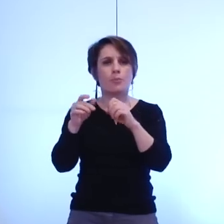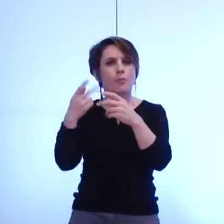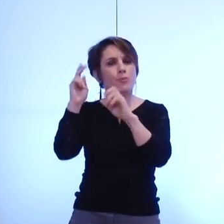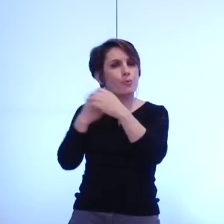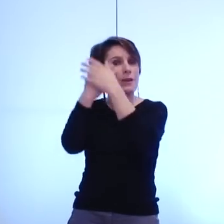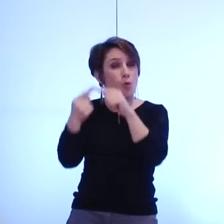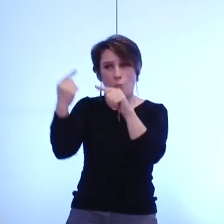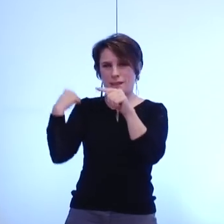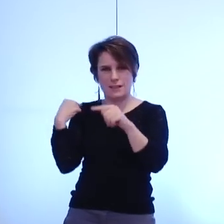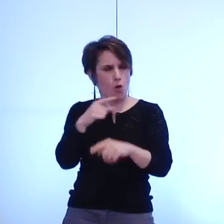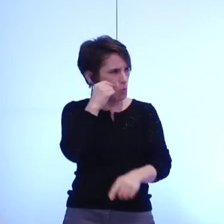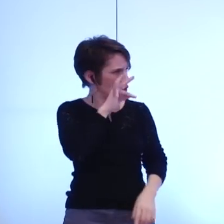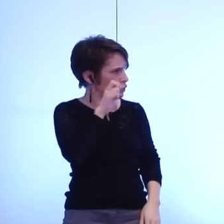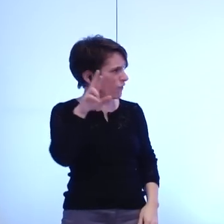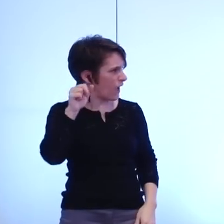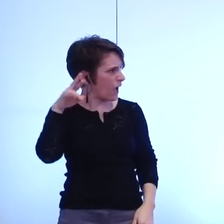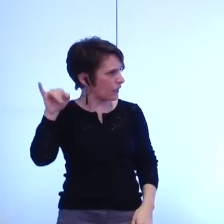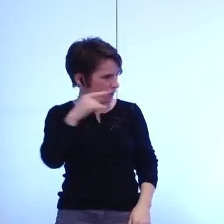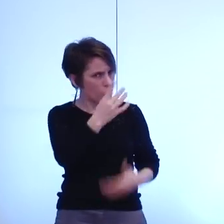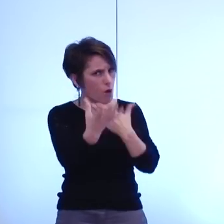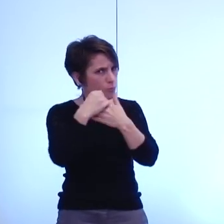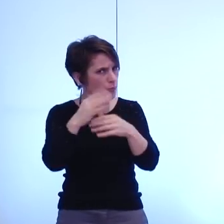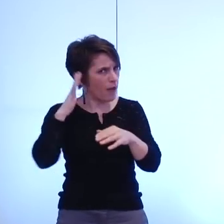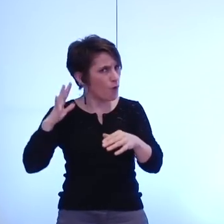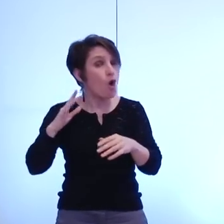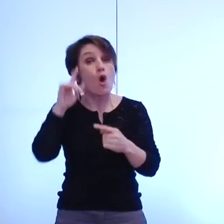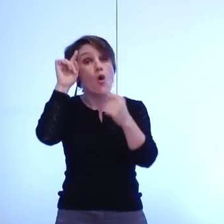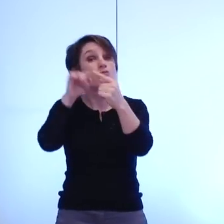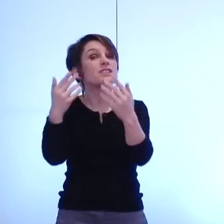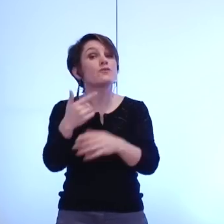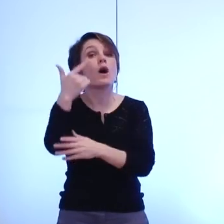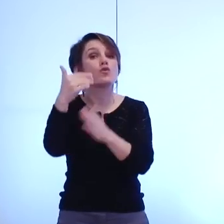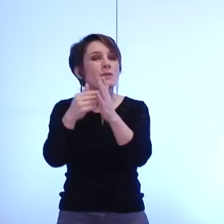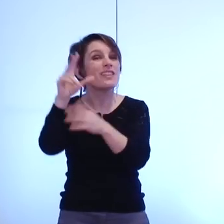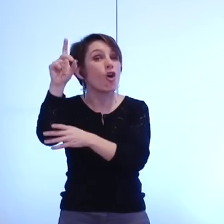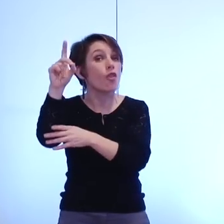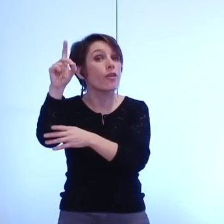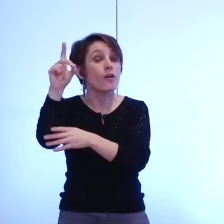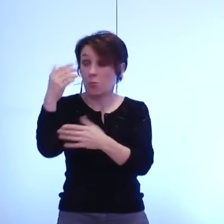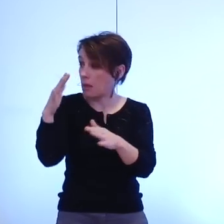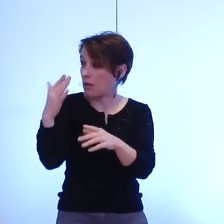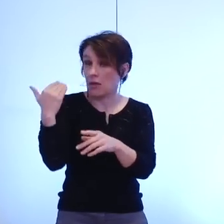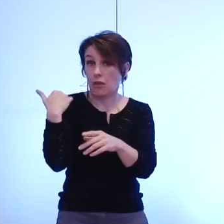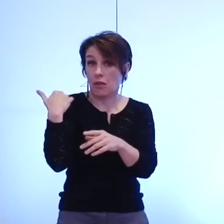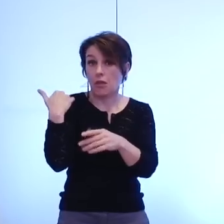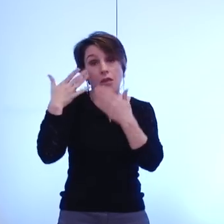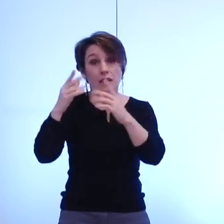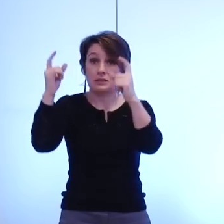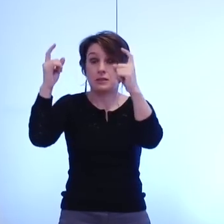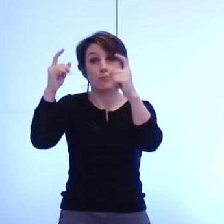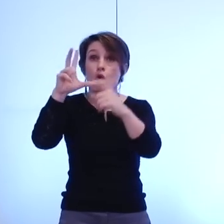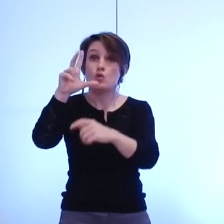2030 donc comme cela par le biais d'une délibération on décide que ce ne sera plus